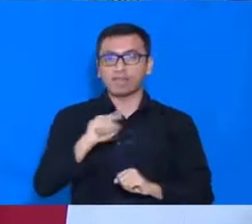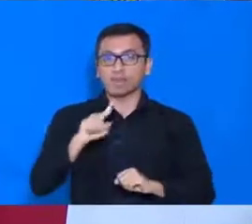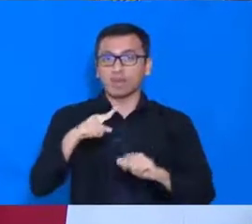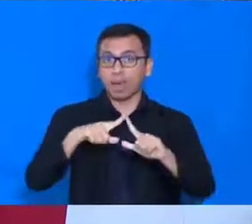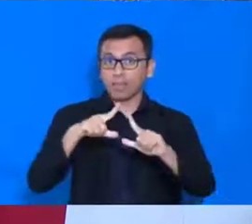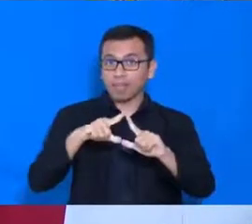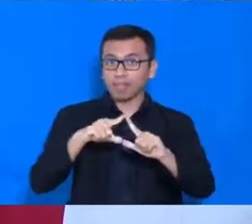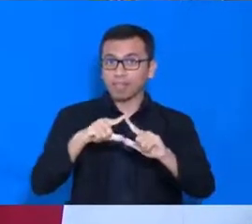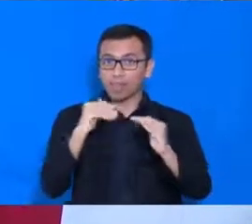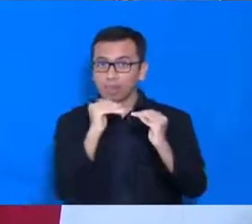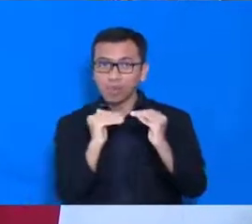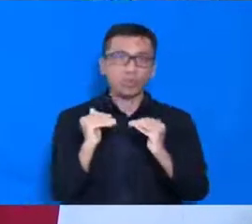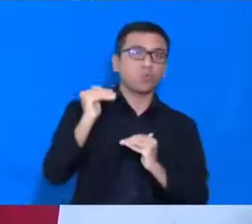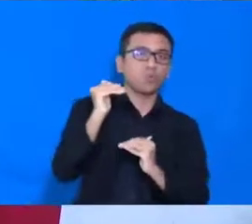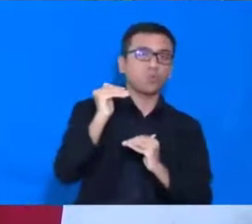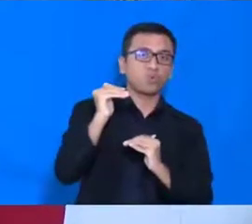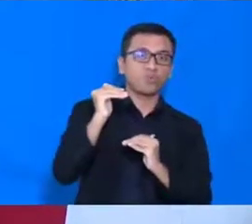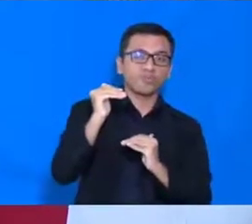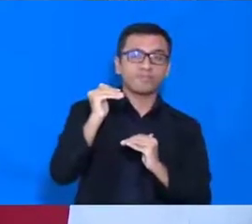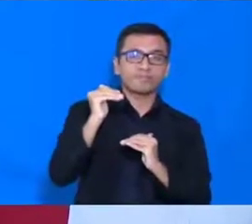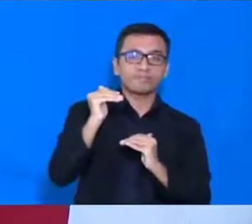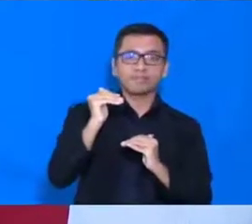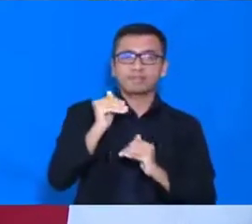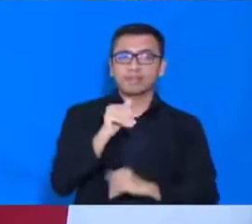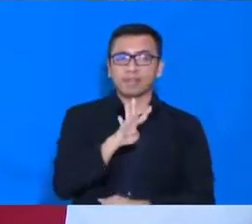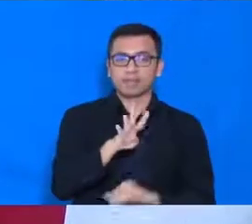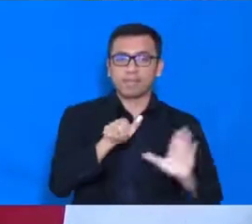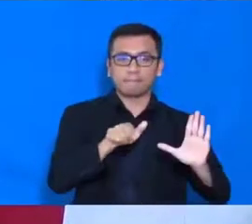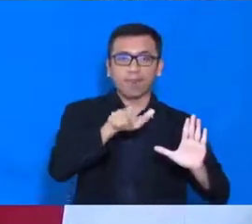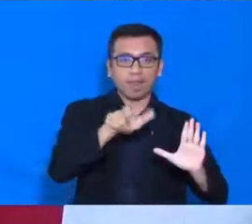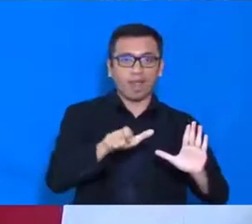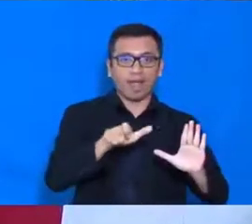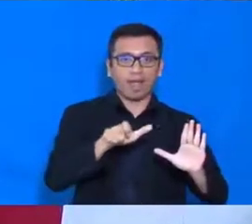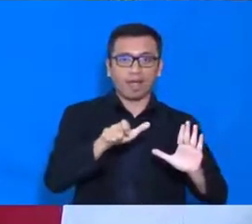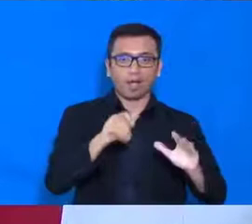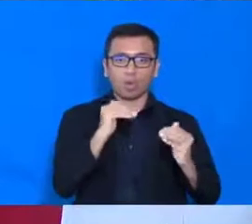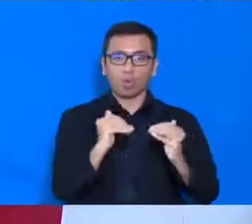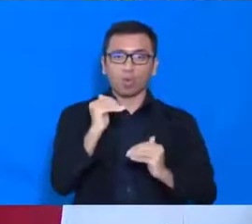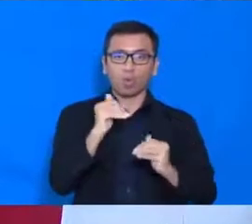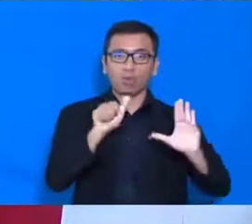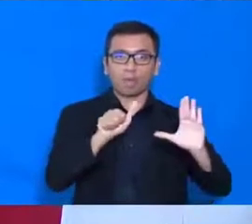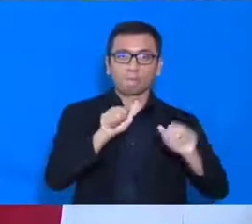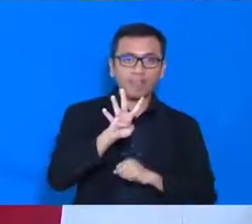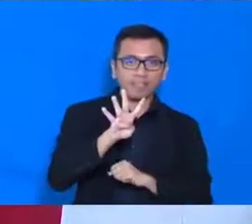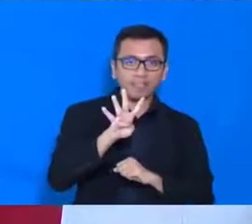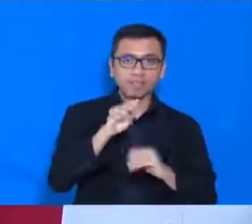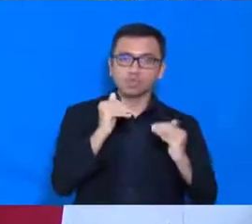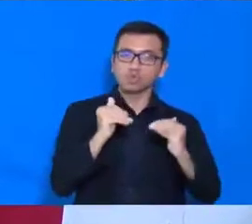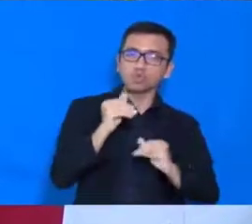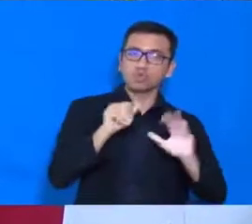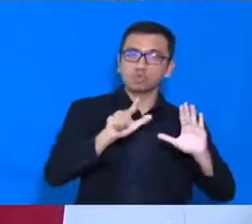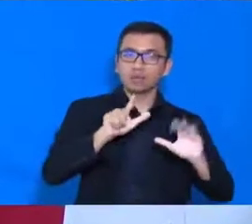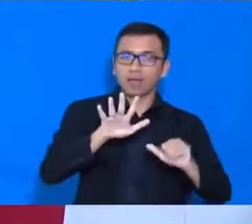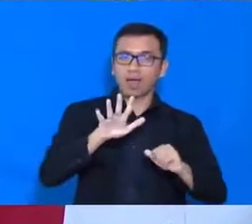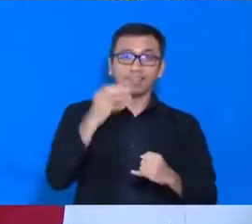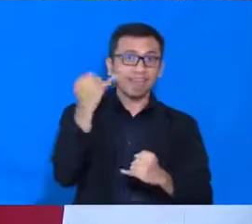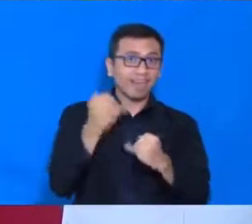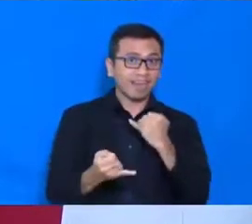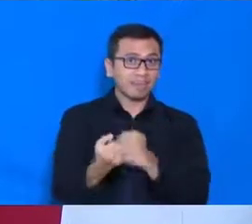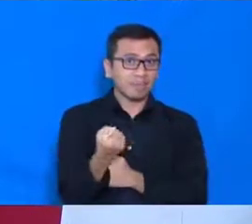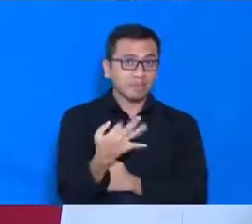meningkat, dari angka, 46, lalu ke 64, 75, dan terakhir,